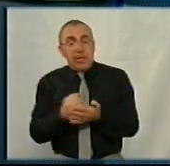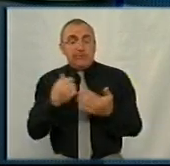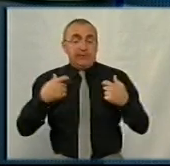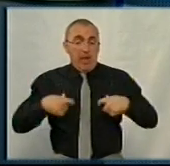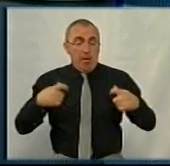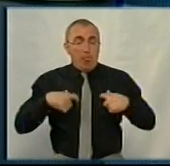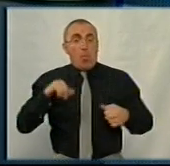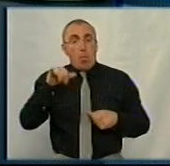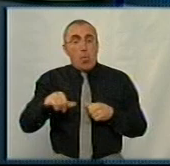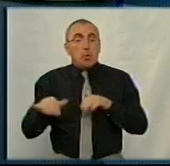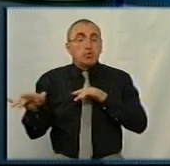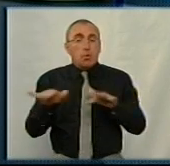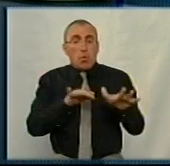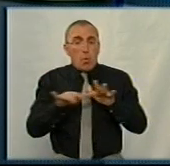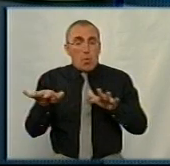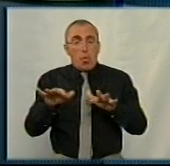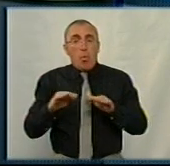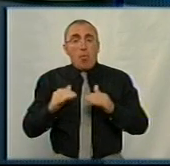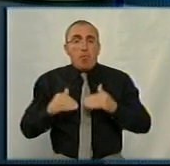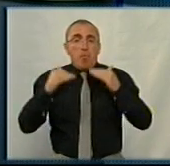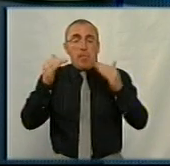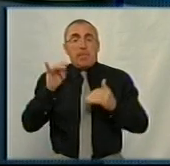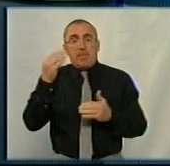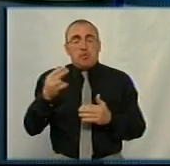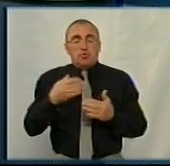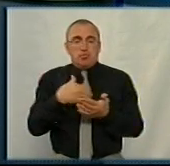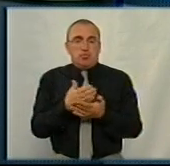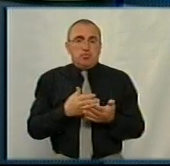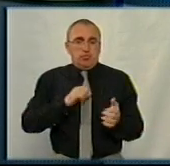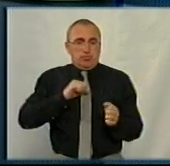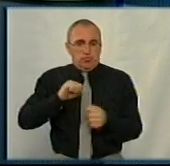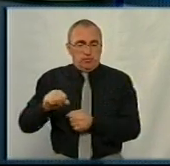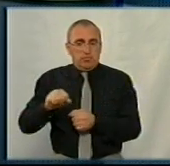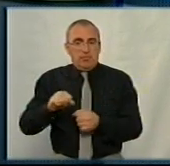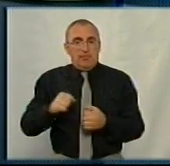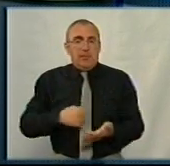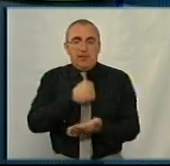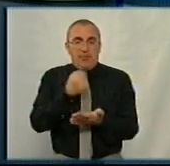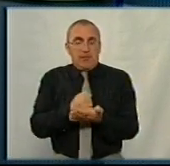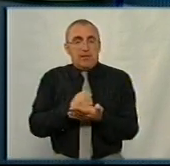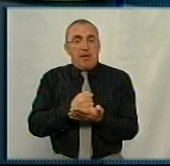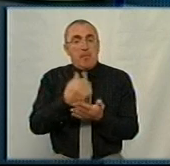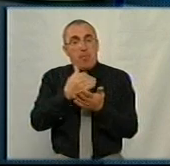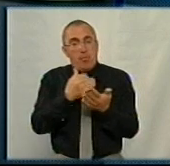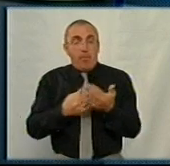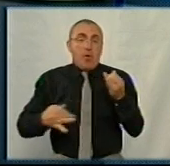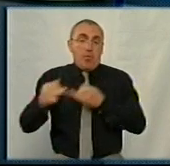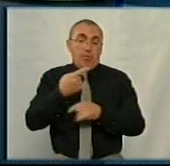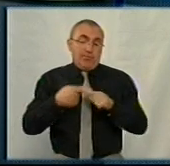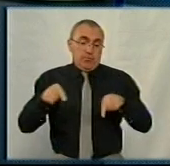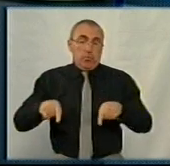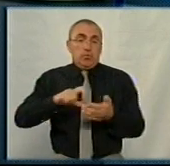в структурі понад обсяг Національної служби. Давайте читати вже затверджену програму і вже обговорювати і тут, у цій студії.